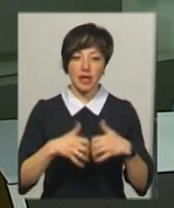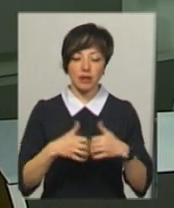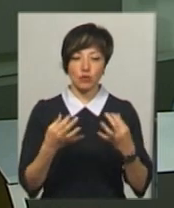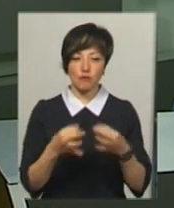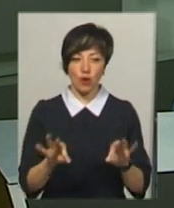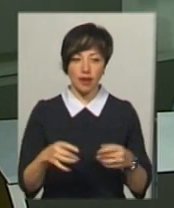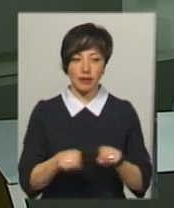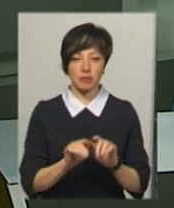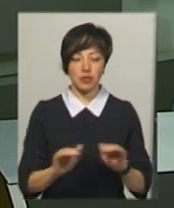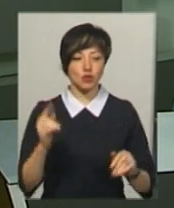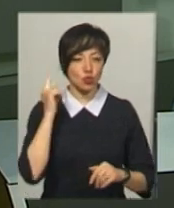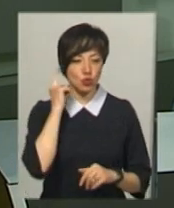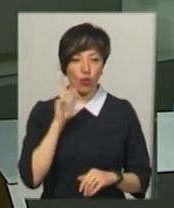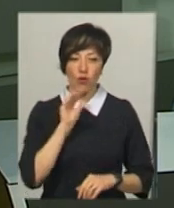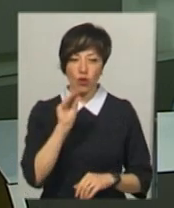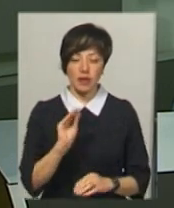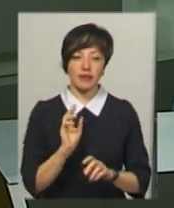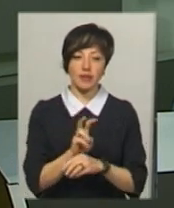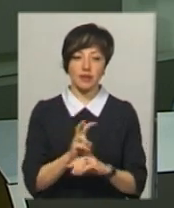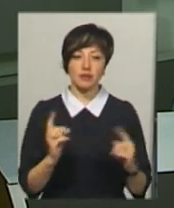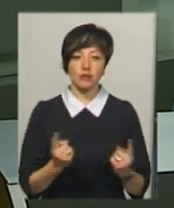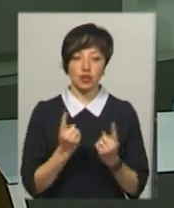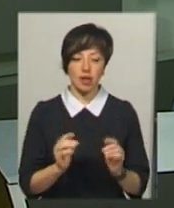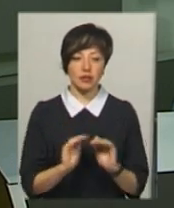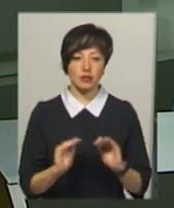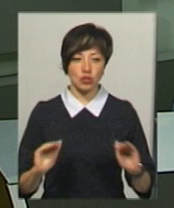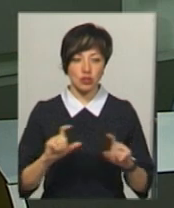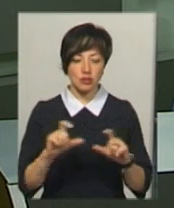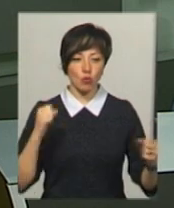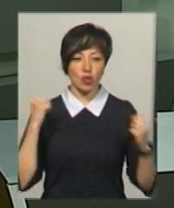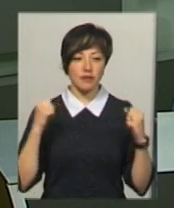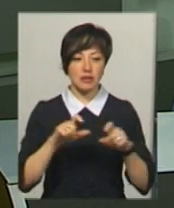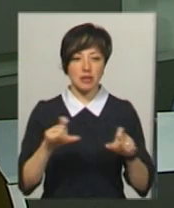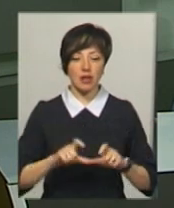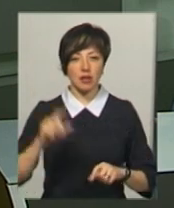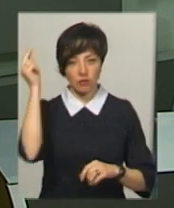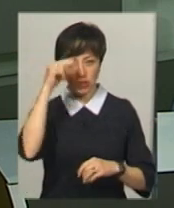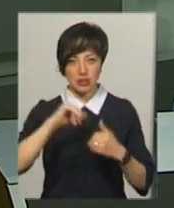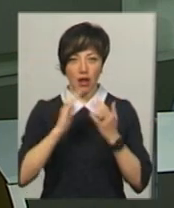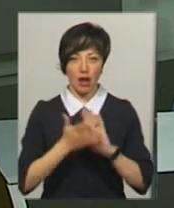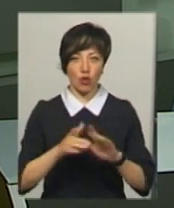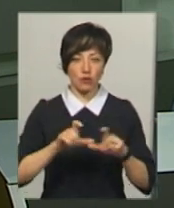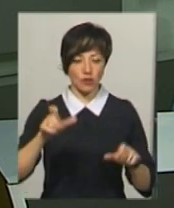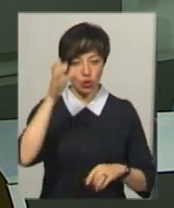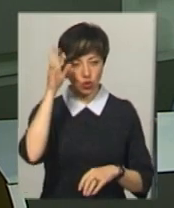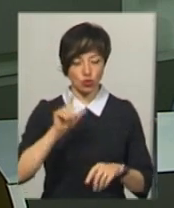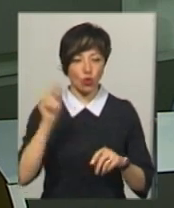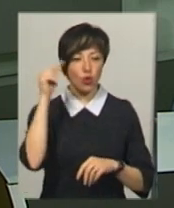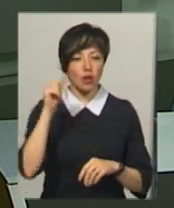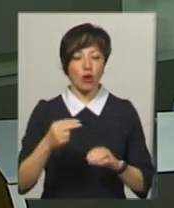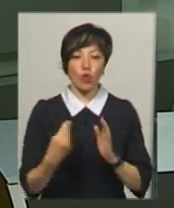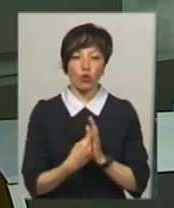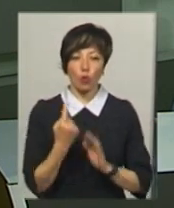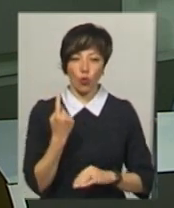які дозволяють таким дітям чути, говорити, відвідувати звичайні дошкільні, спортивні заклади та навчатися в загальноосвітніх школах. Коштує